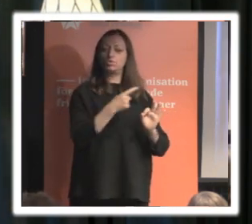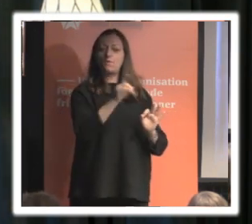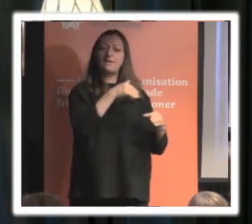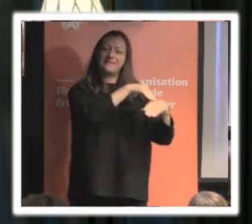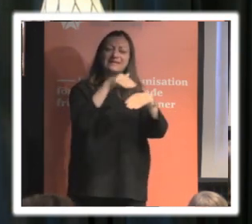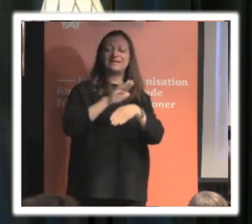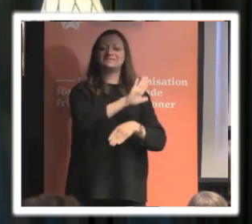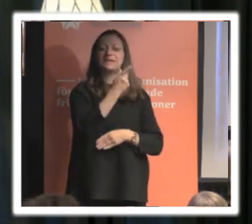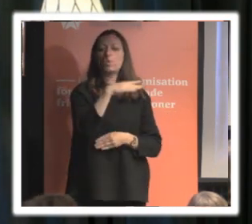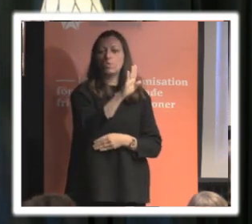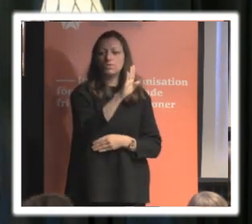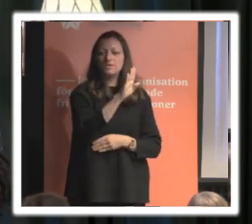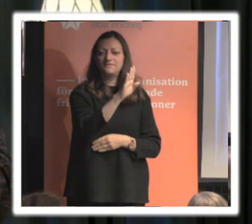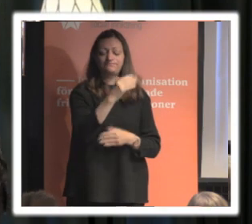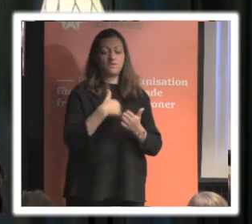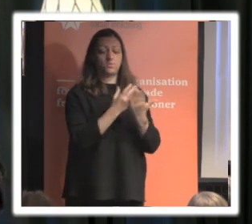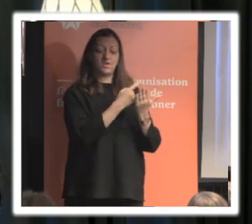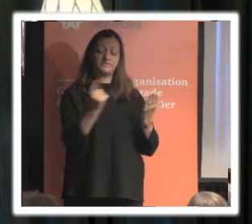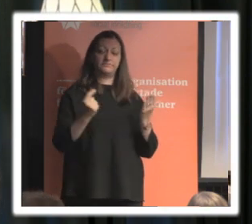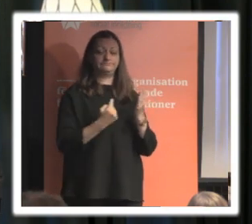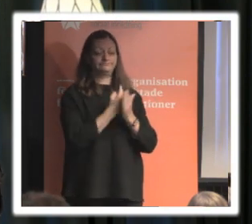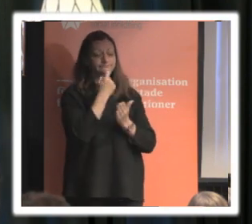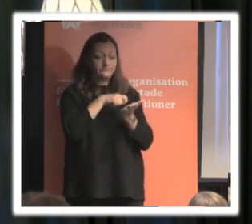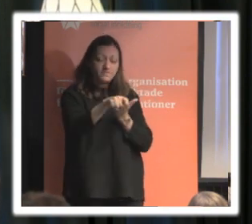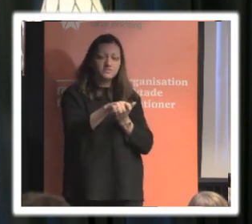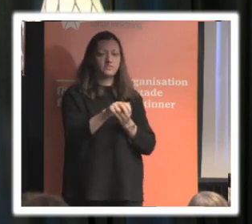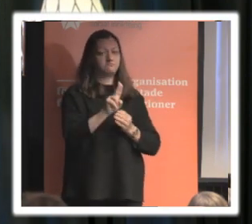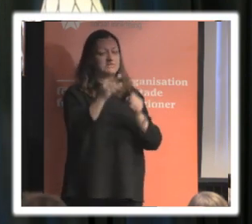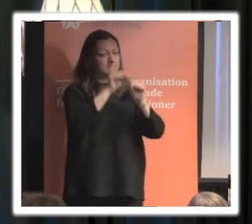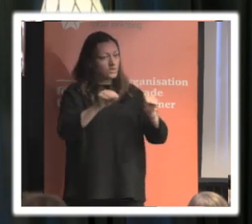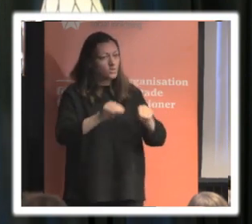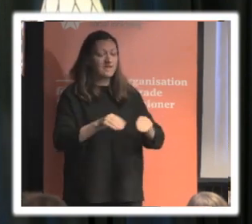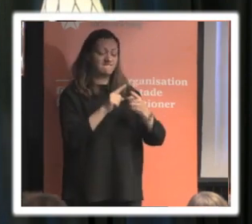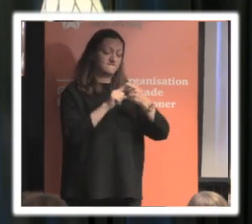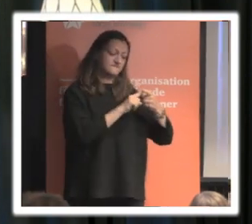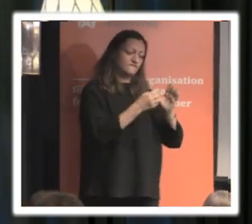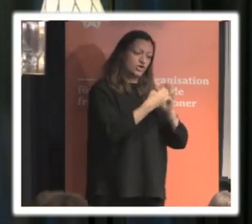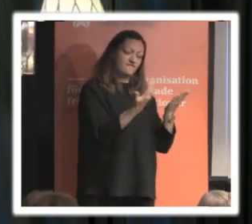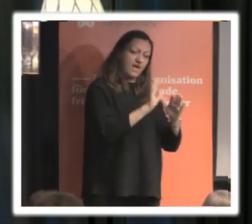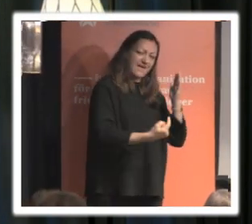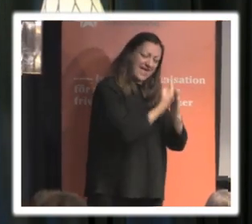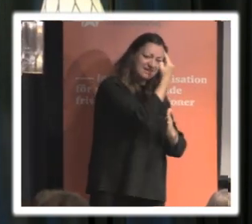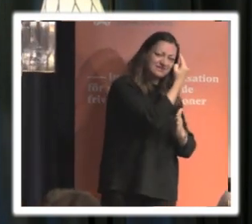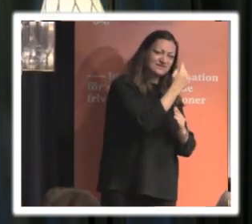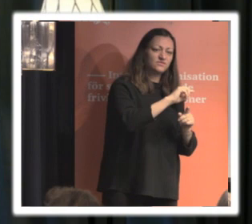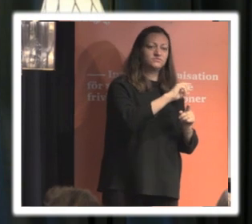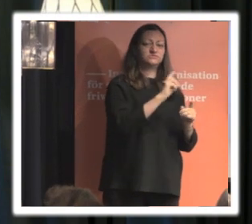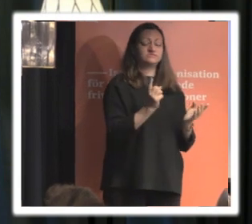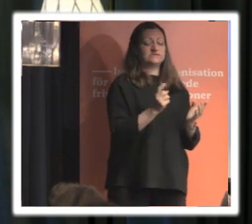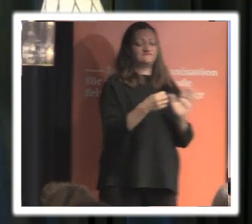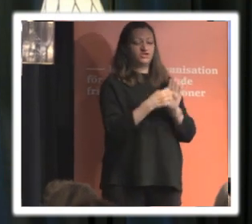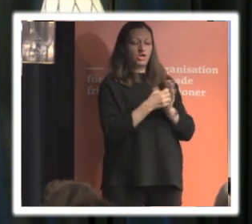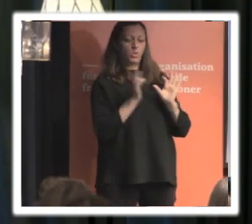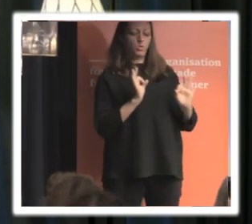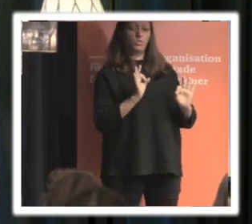många av de här integritetsincidentrapporterna är pedagogiska de förklarar vad som har hänt och de förklarar framförallt vad teleoperatören har gjort för att komma till